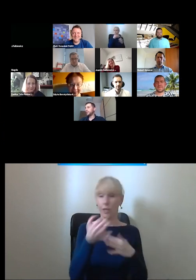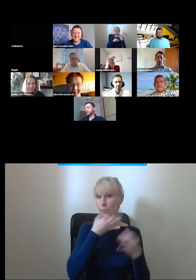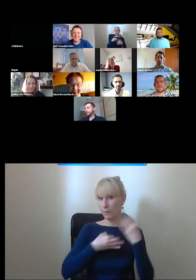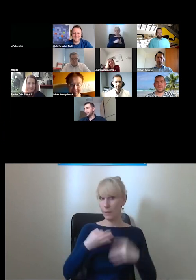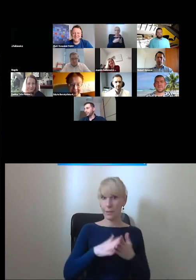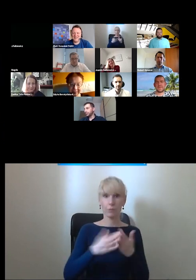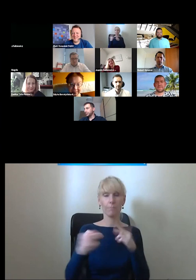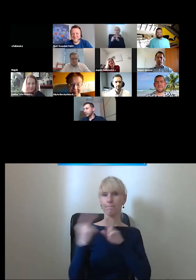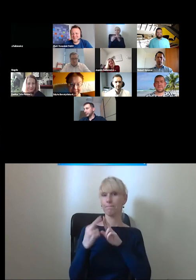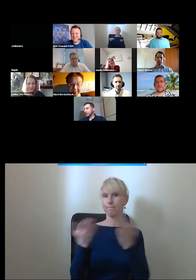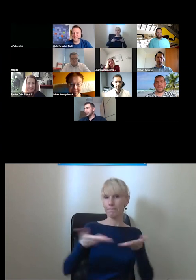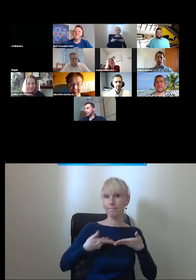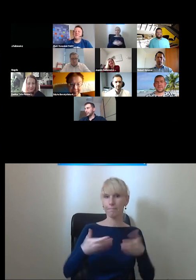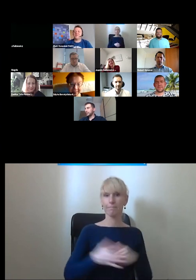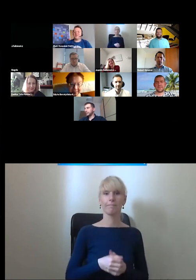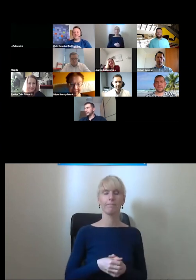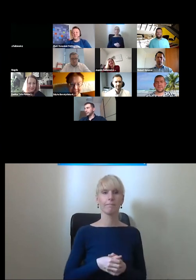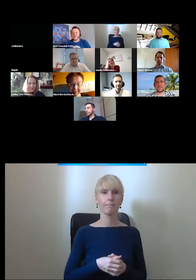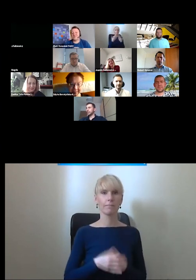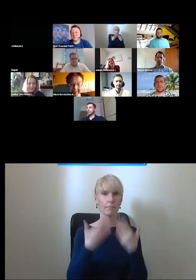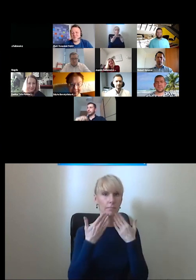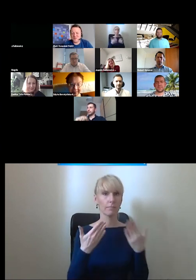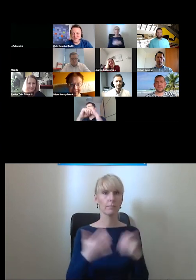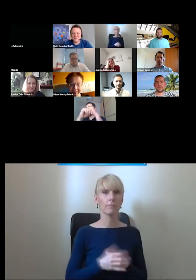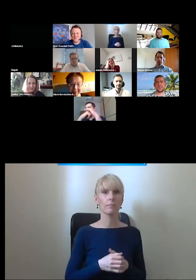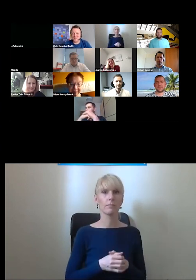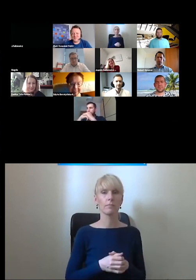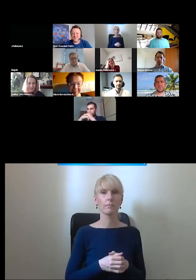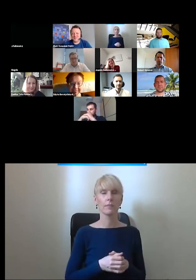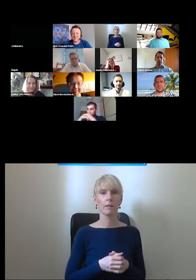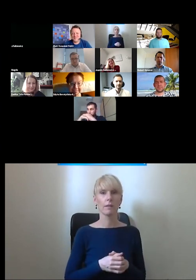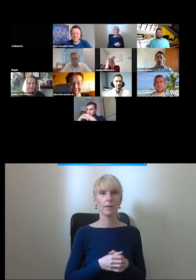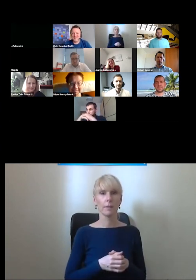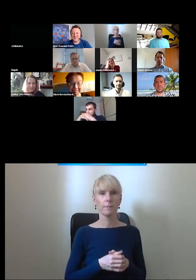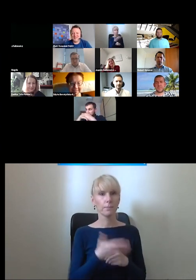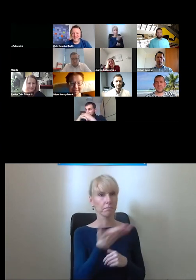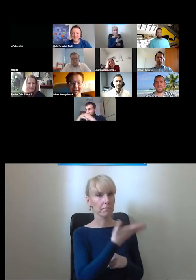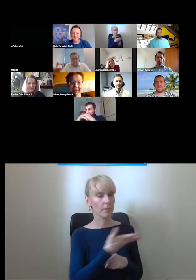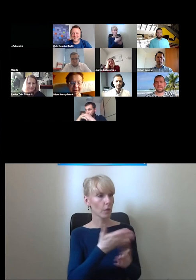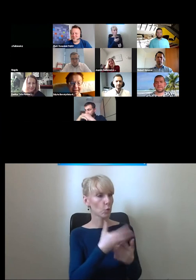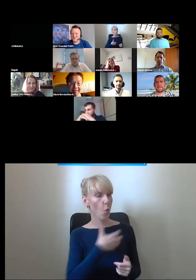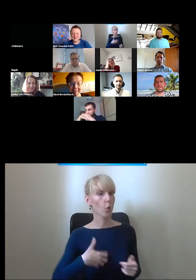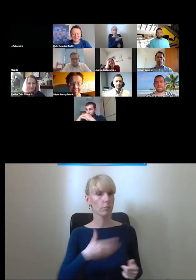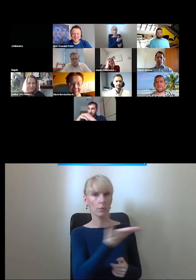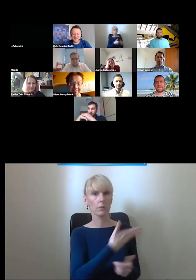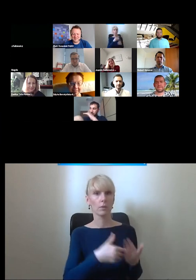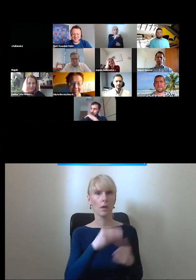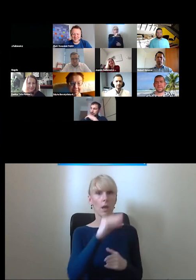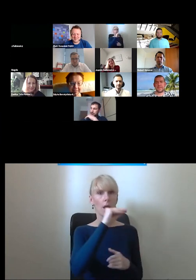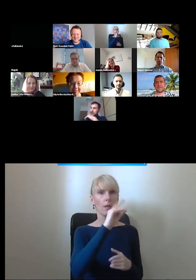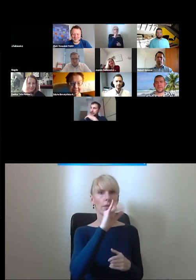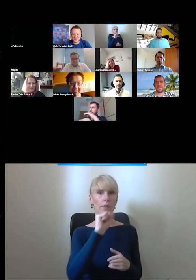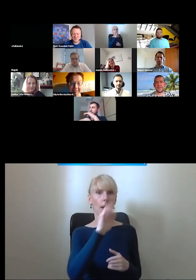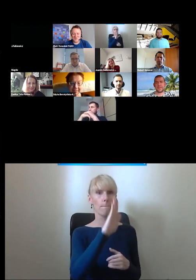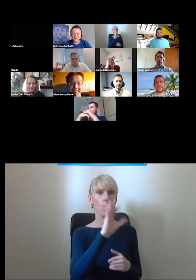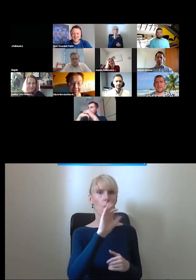kontaktu ok dzięki no i oddaję głos naszej gospodyni w takim razie Edyta Bywatyńska z